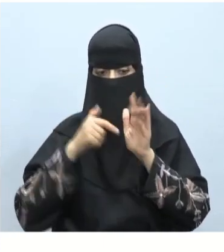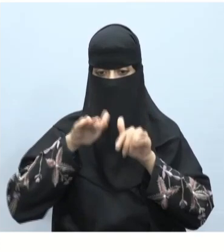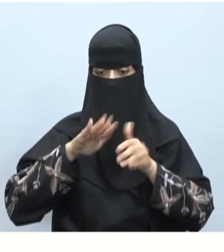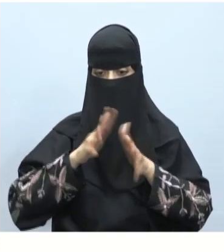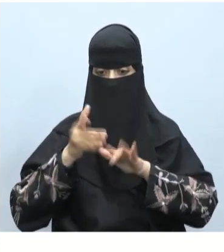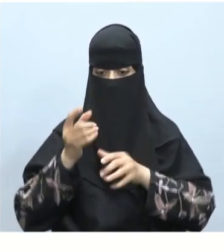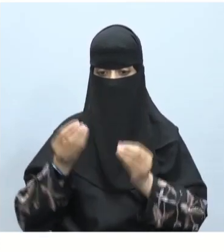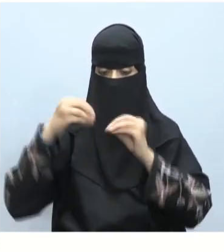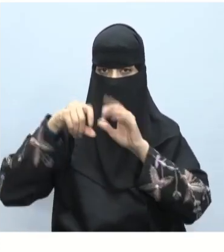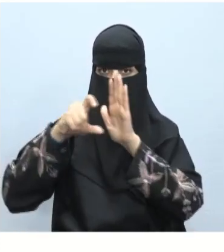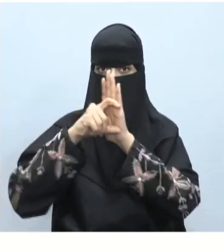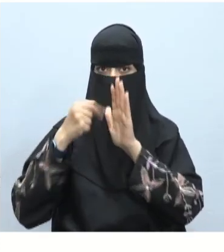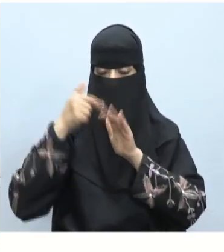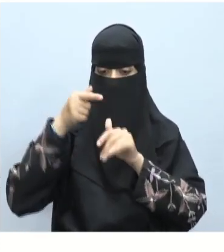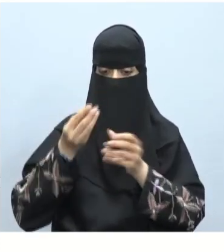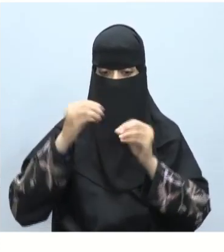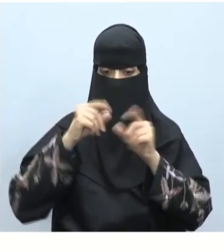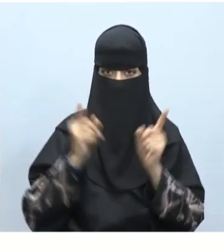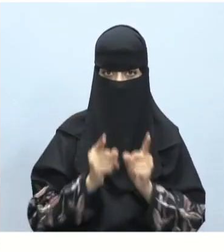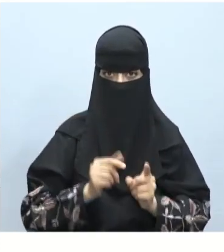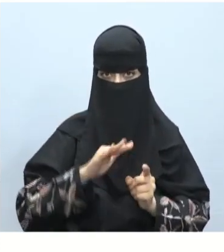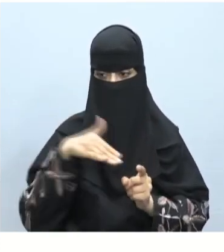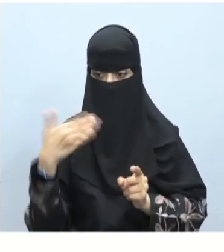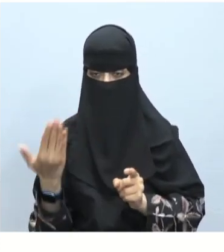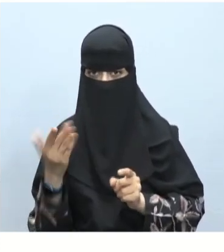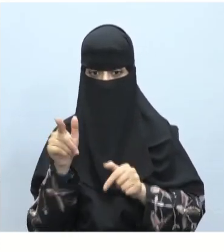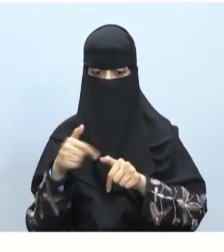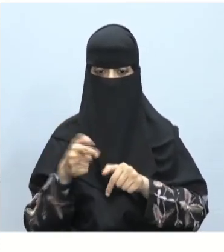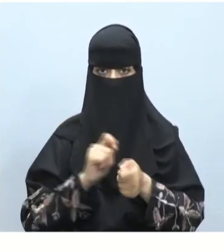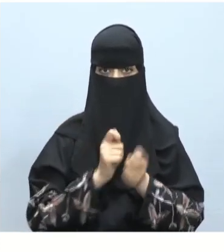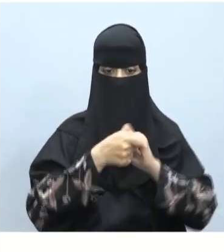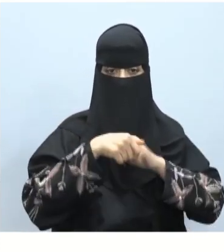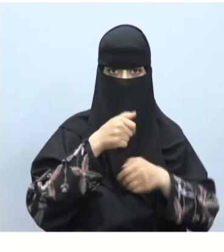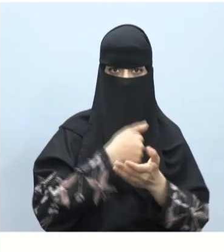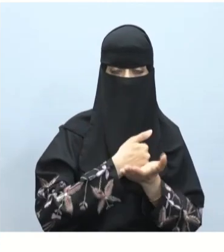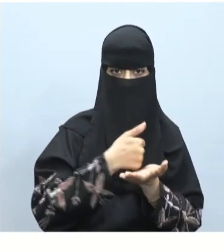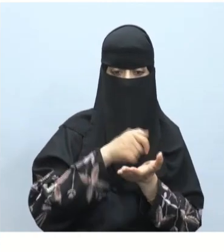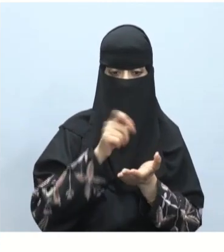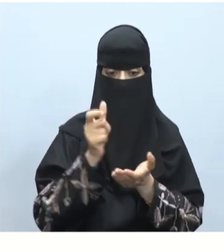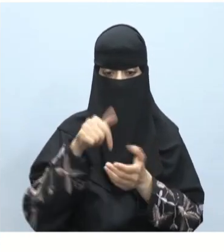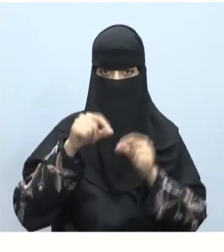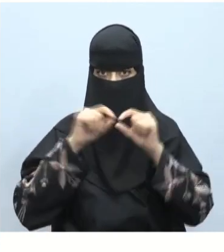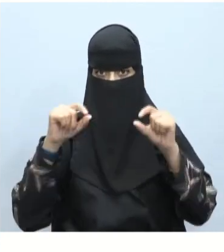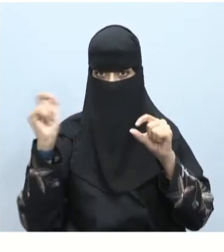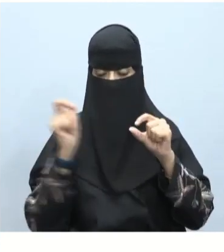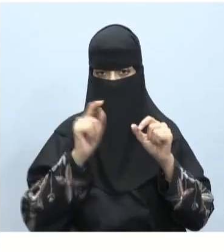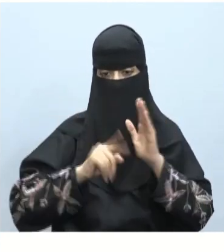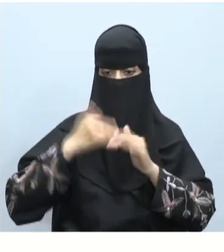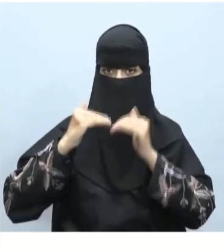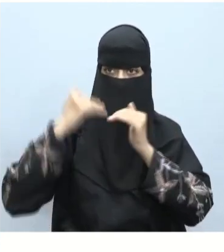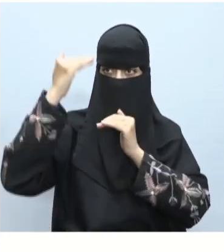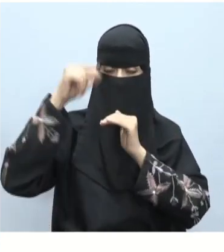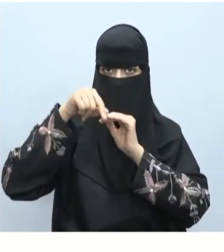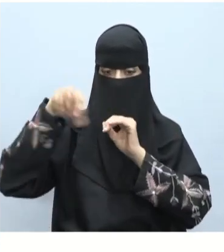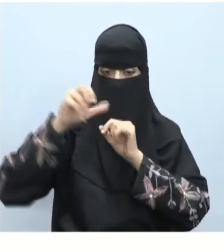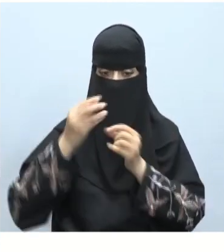أضفت مربع نص وعينت محاذاة النص إلى اليمين وغيرت نمط الخط إلى رأس موضوع